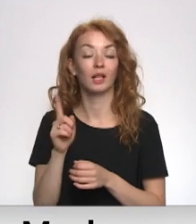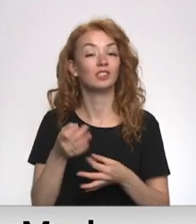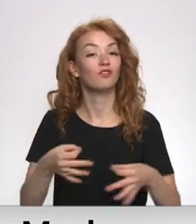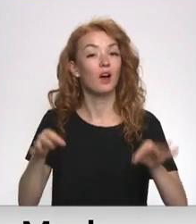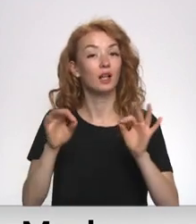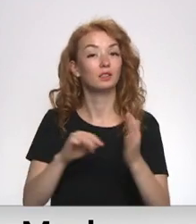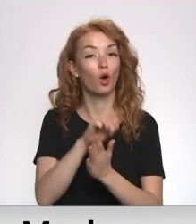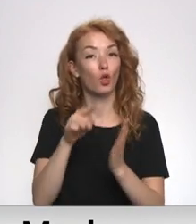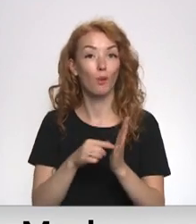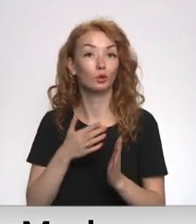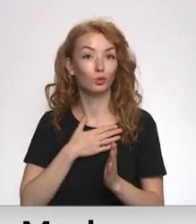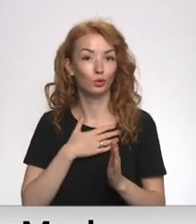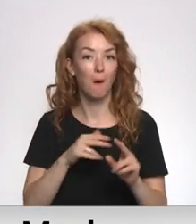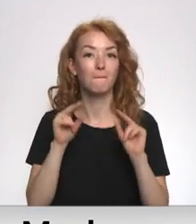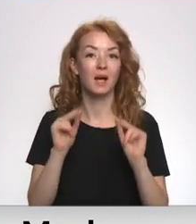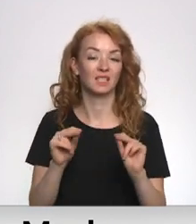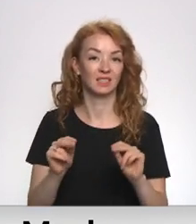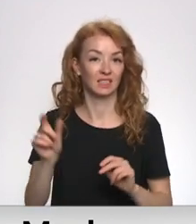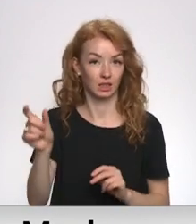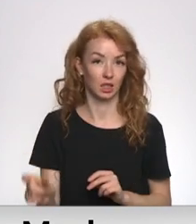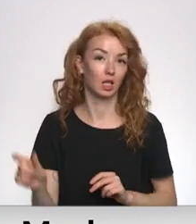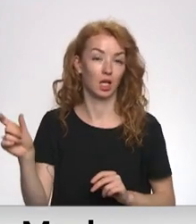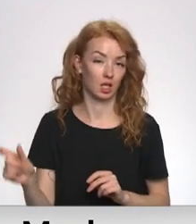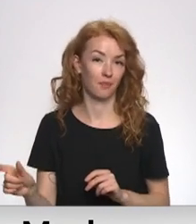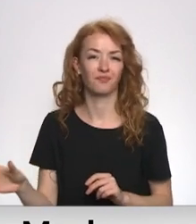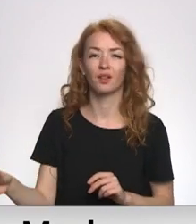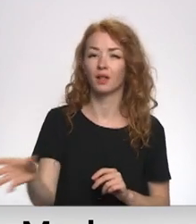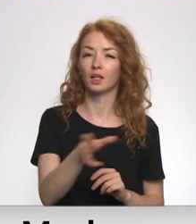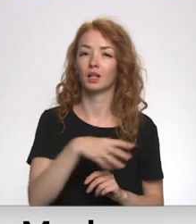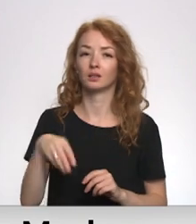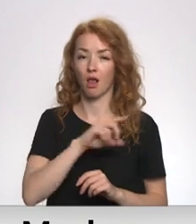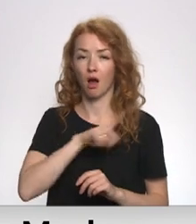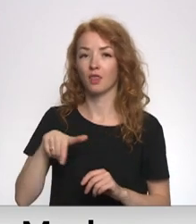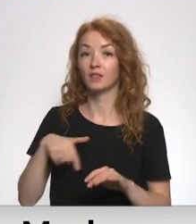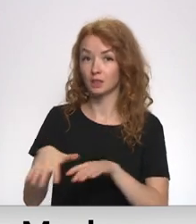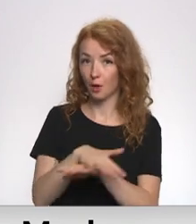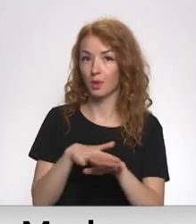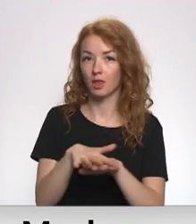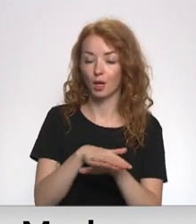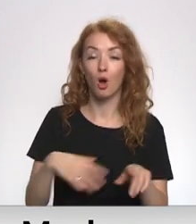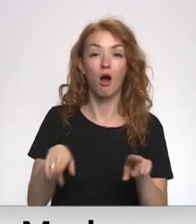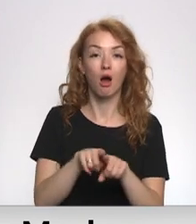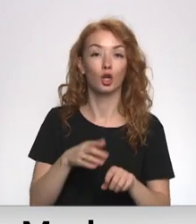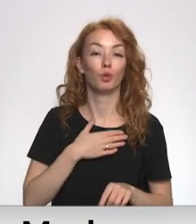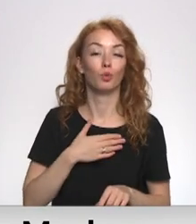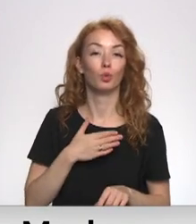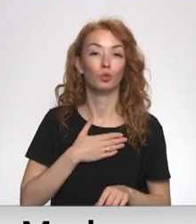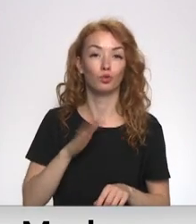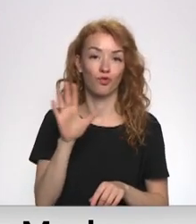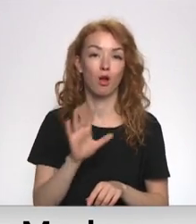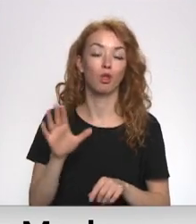mūsu pareisticīgajiem, visai Latvijas sabiedrībai un mūsu nacionālajai